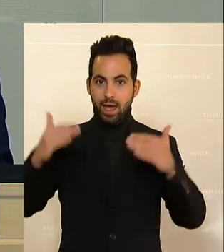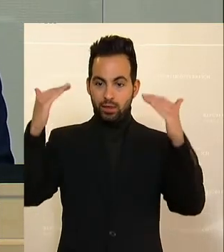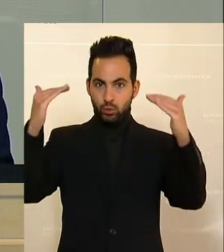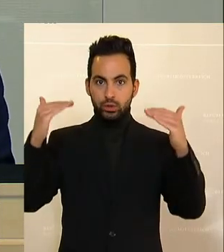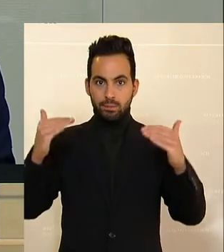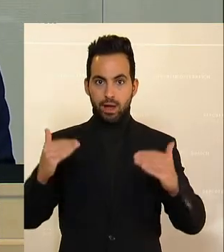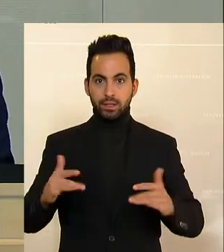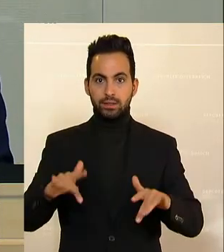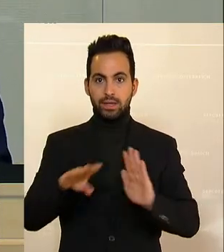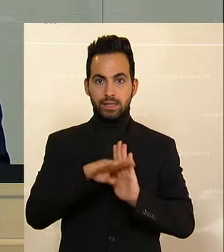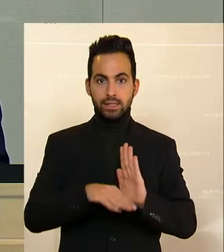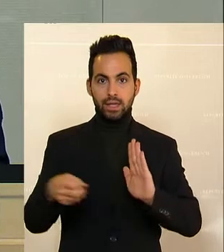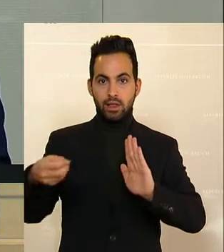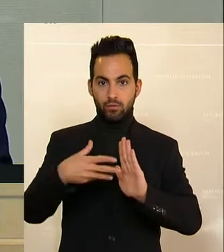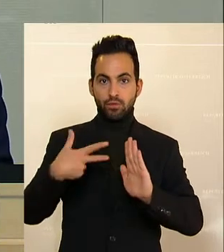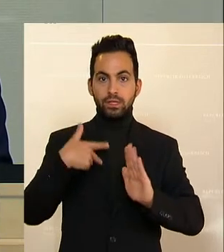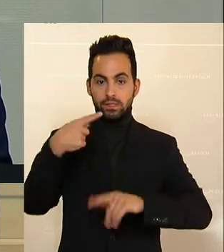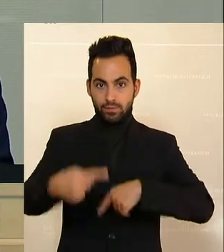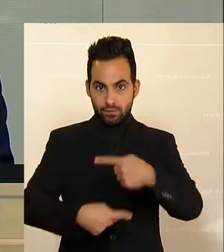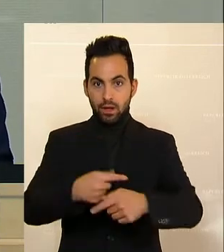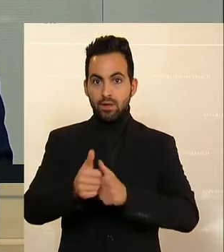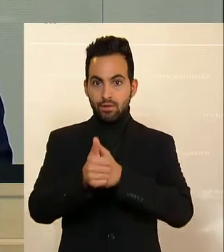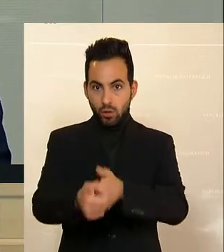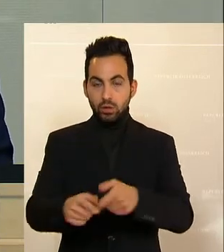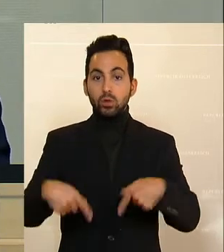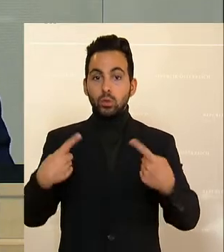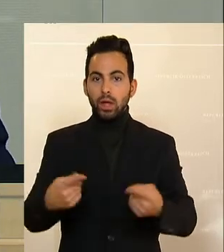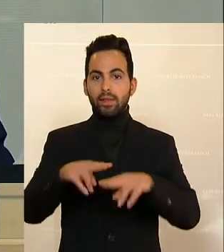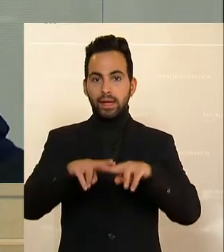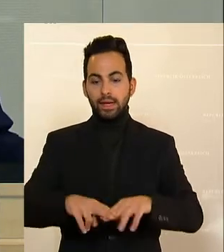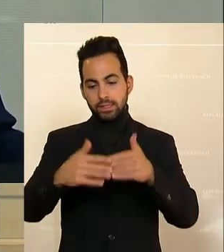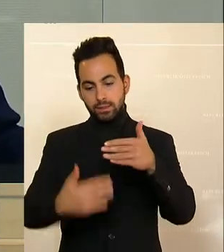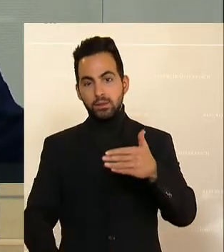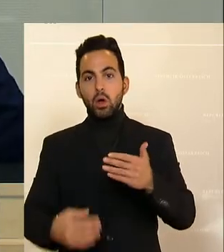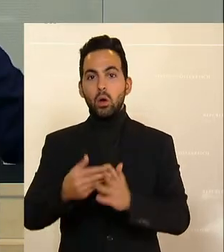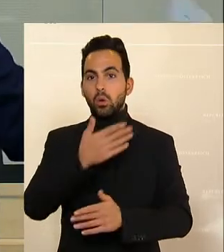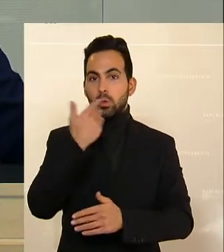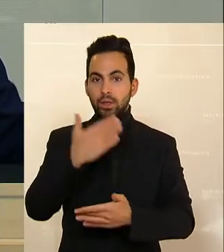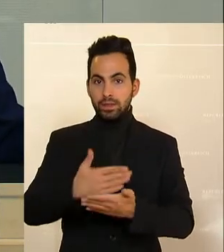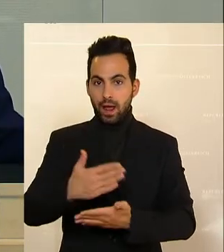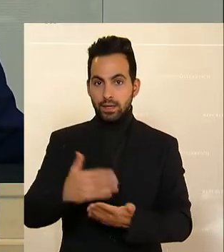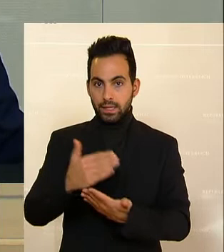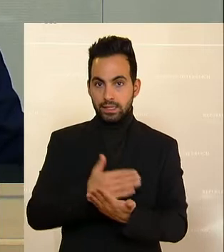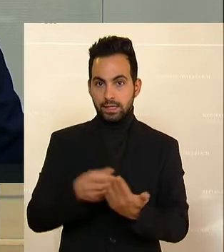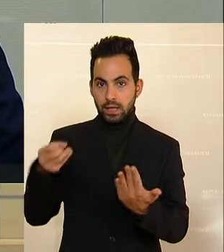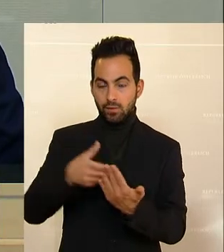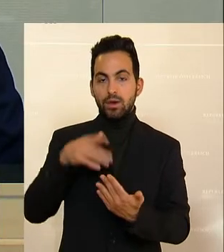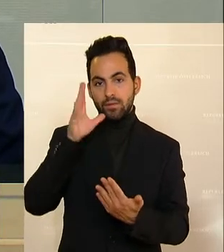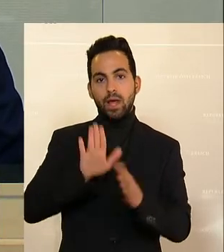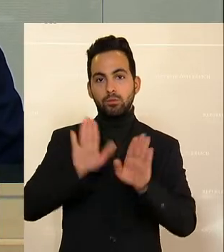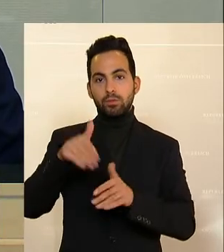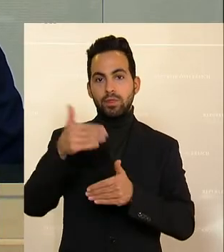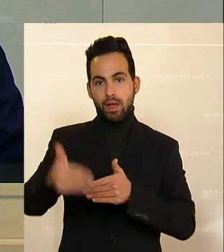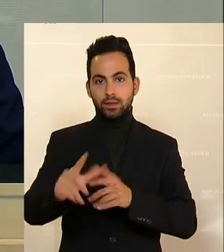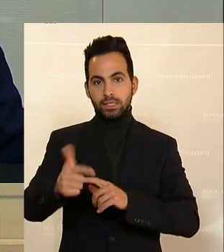Systematik des Gesetzentwurfs folgen und schließlich über die restlichen, noch nicht abgestimmten Teile des Gesetzentwurfs abstimmen